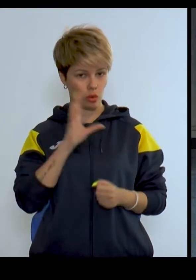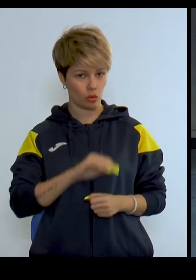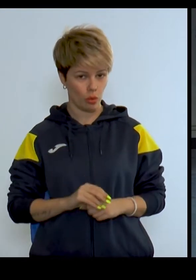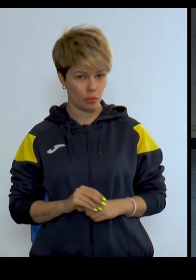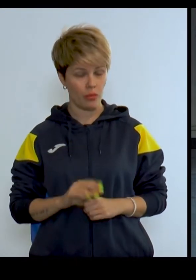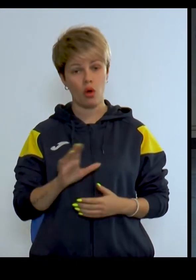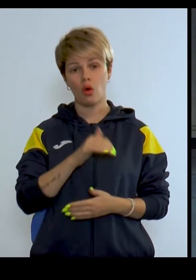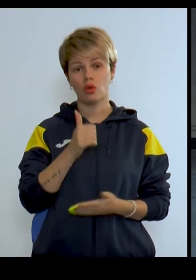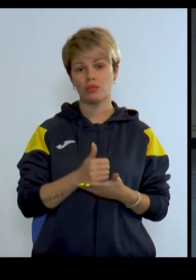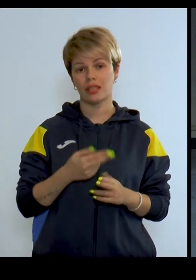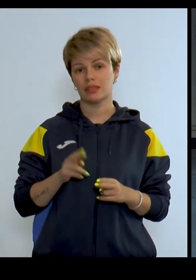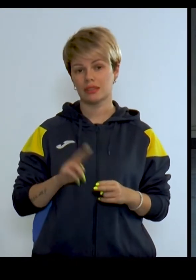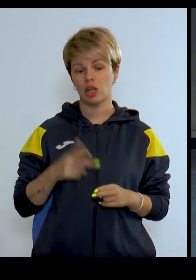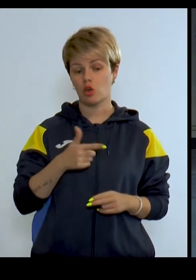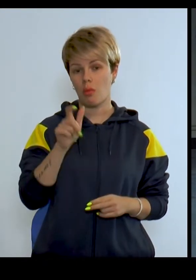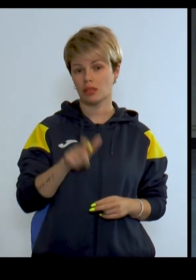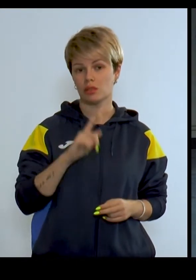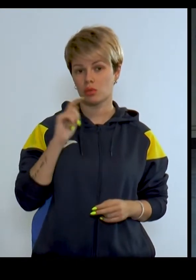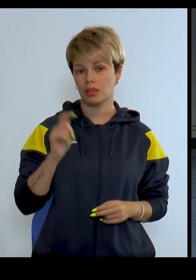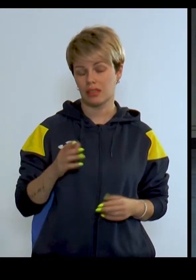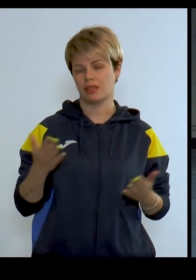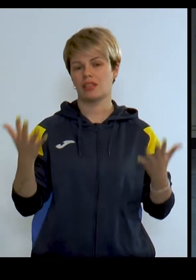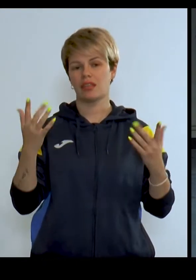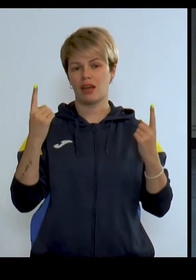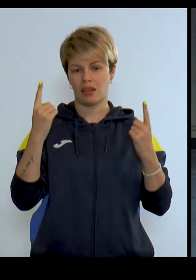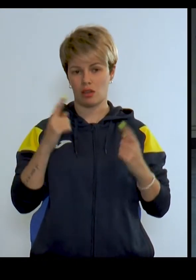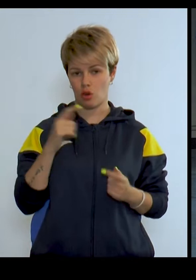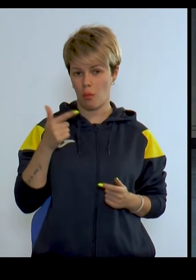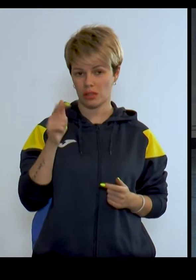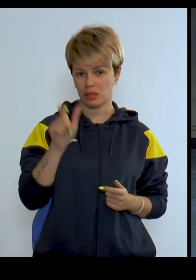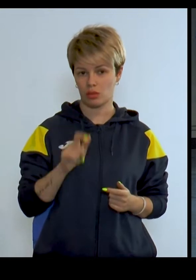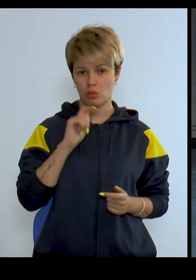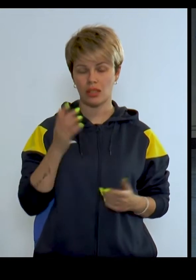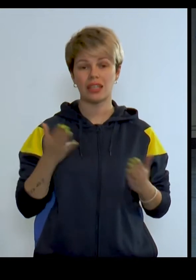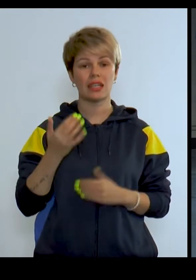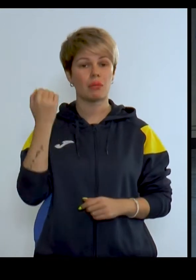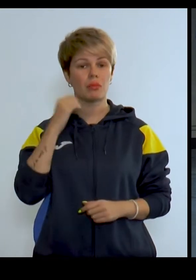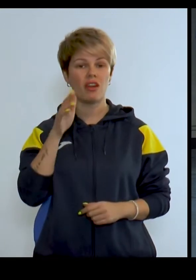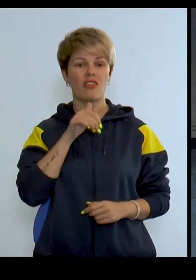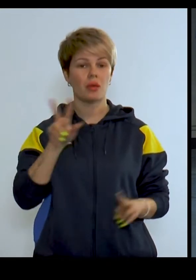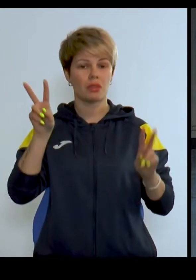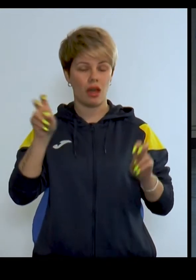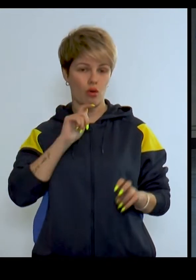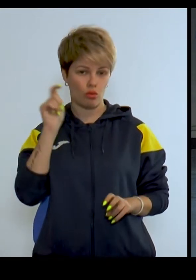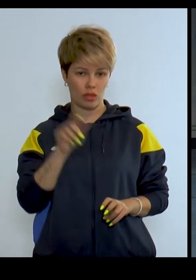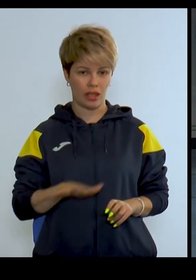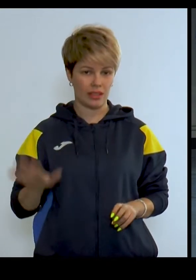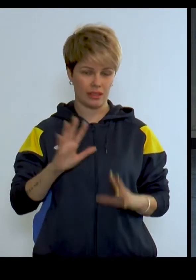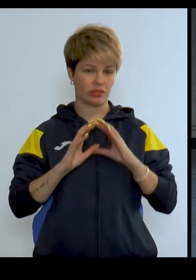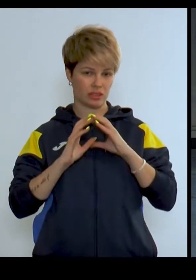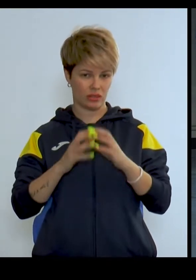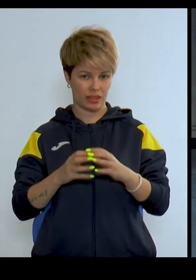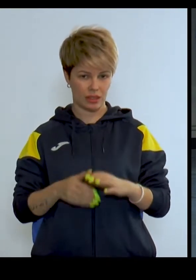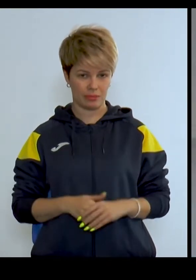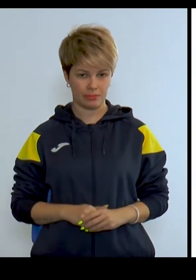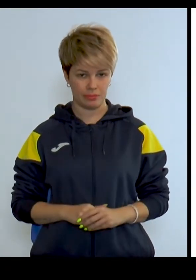спортом Головне це громадянин України Та який громадянин який перемагає в ім'я Україні